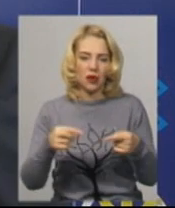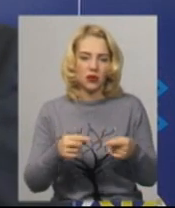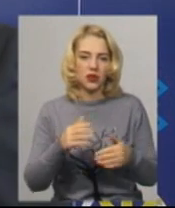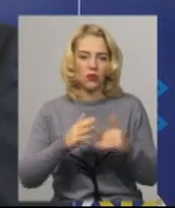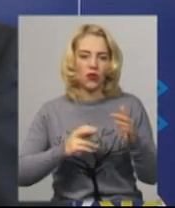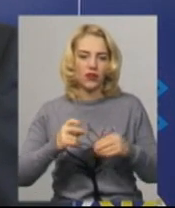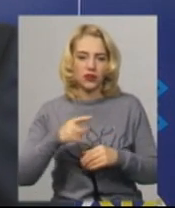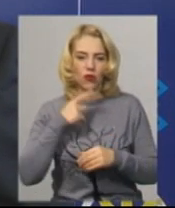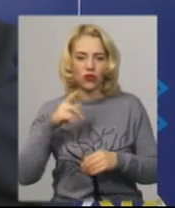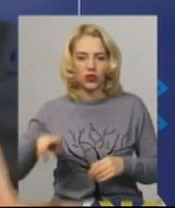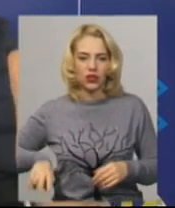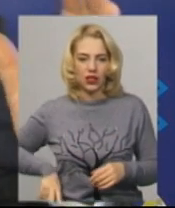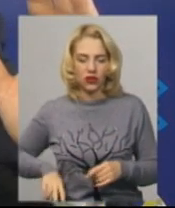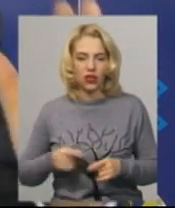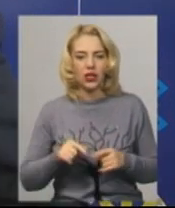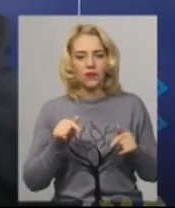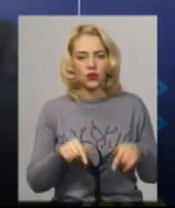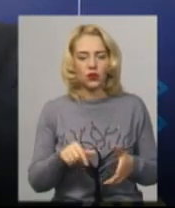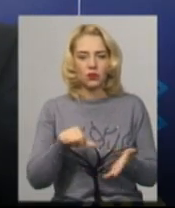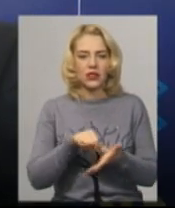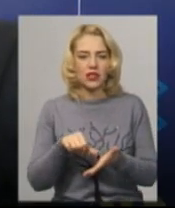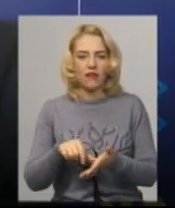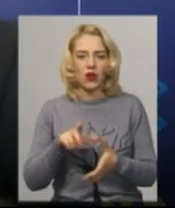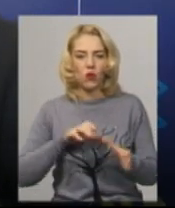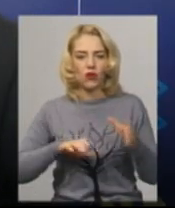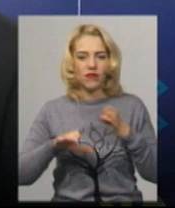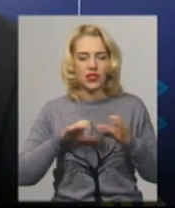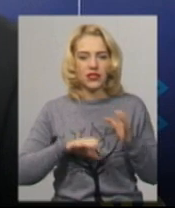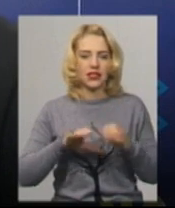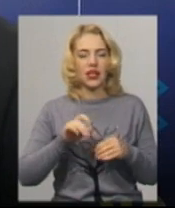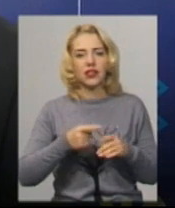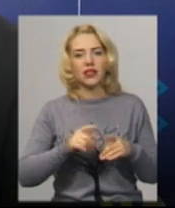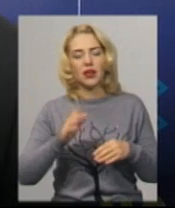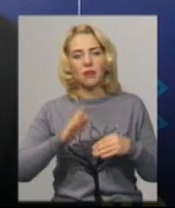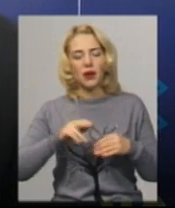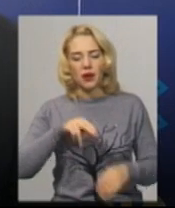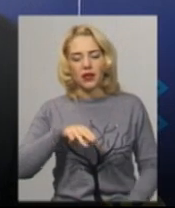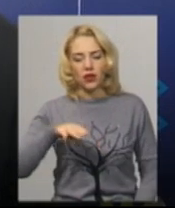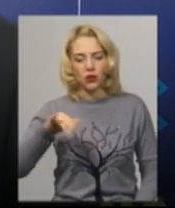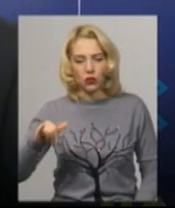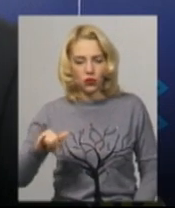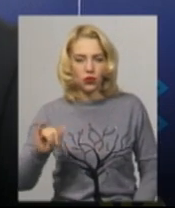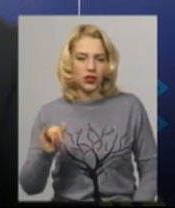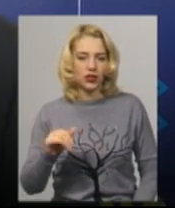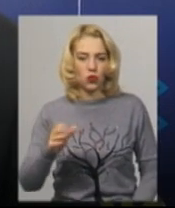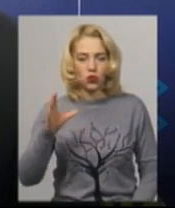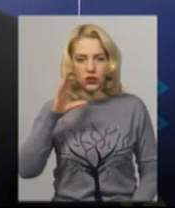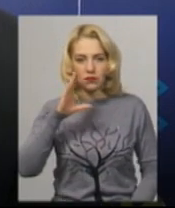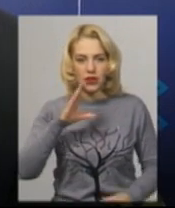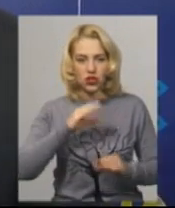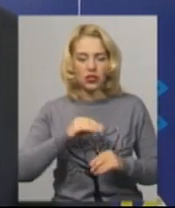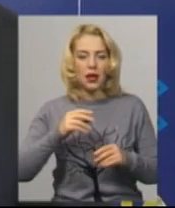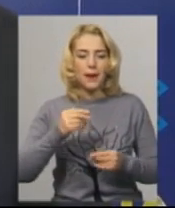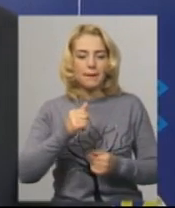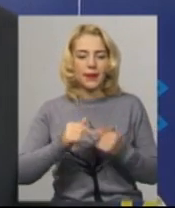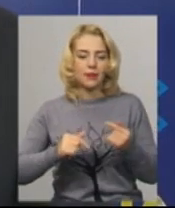зайнятості Сергій Черешня. Тут представлені і університети, і професійно-технічні навчальні заклади, і успішні підприємці,